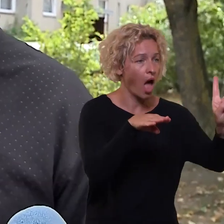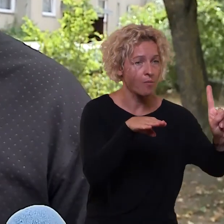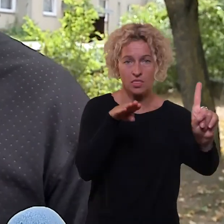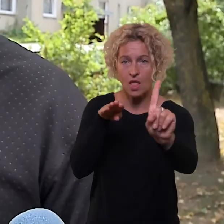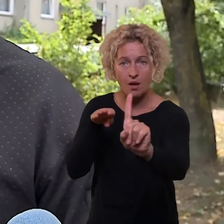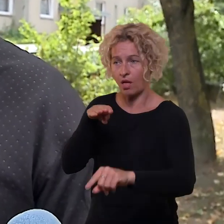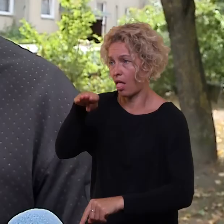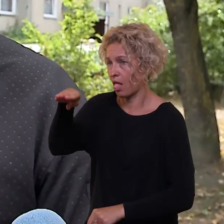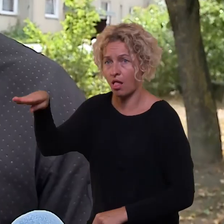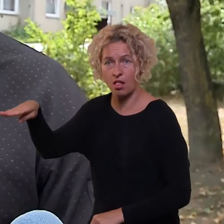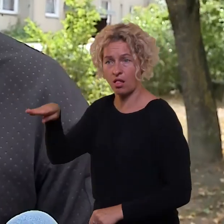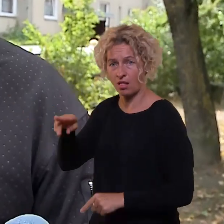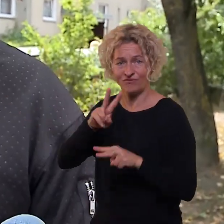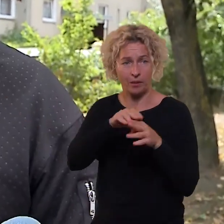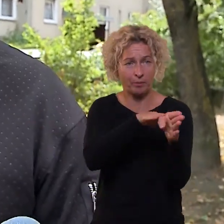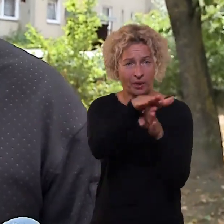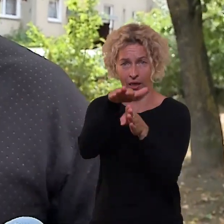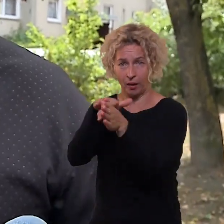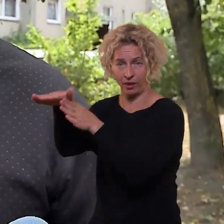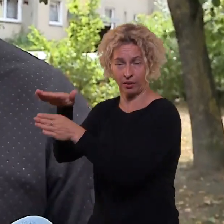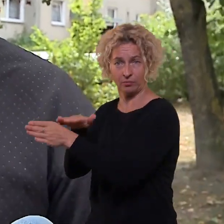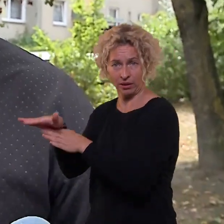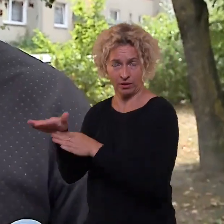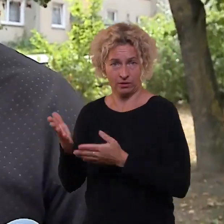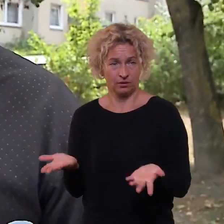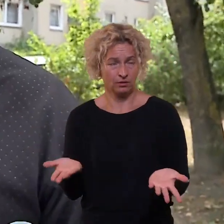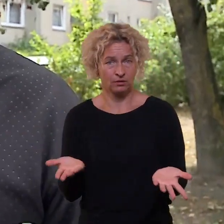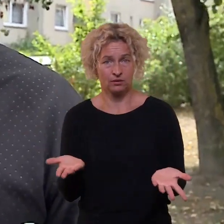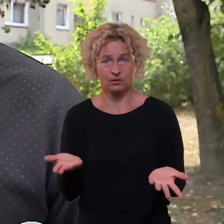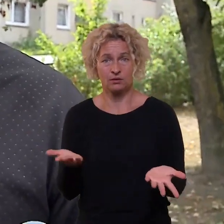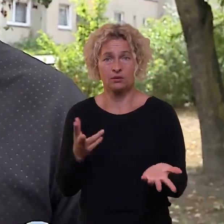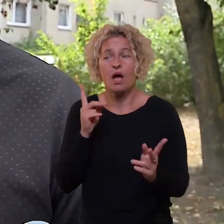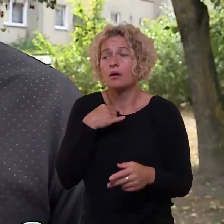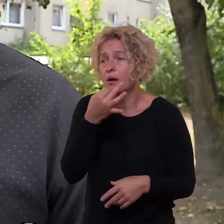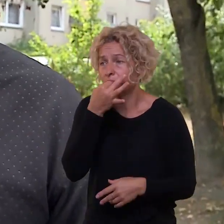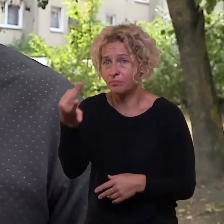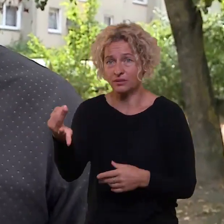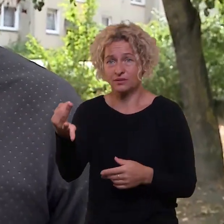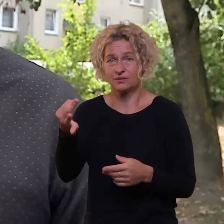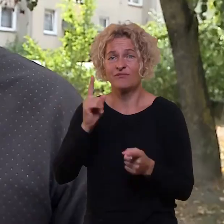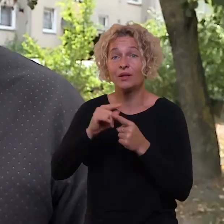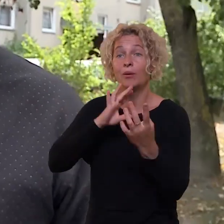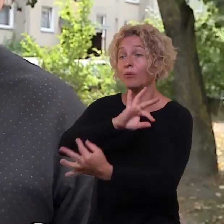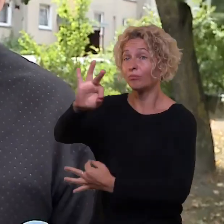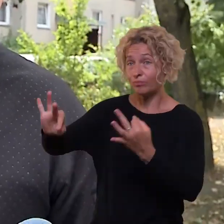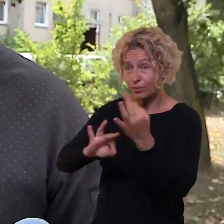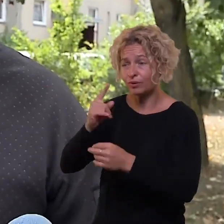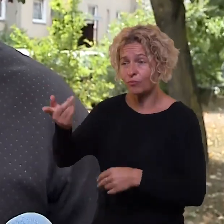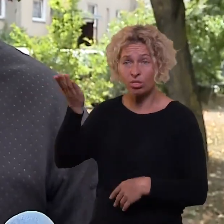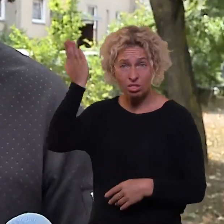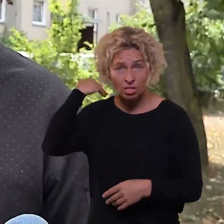pasistatyti mašinės. Kiemai visi uždaryti, kaip pasakyti, suprojektuoti